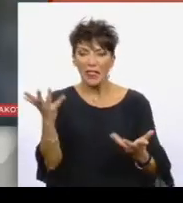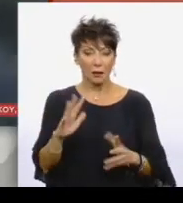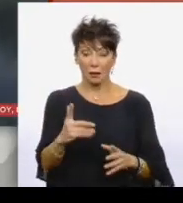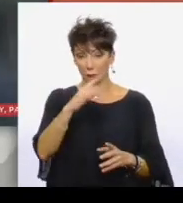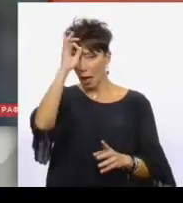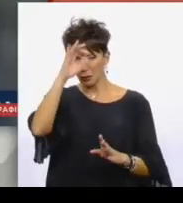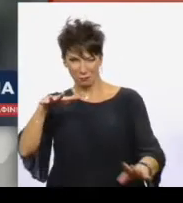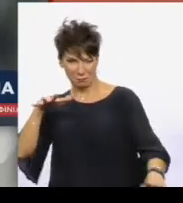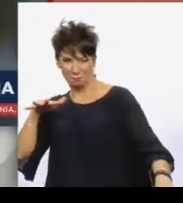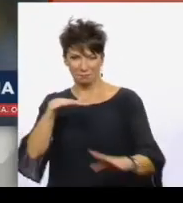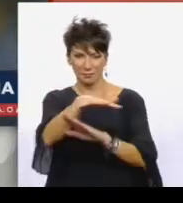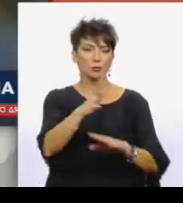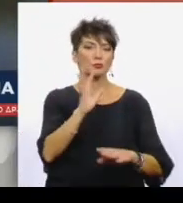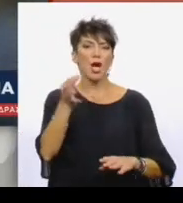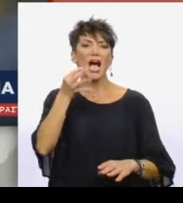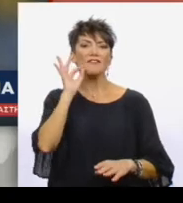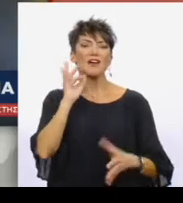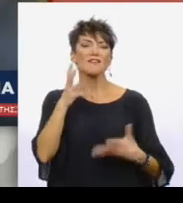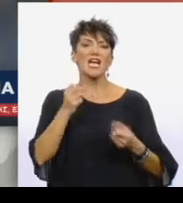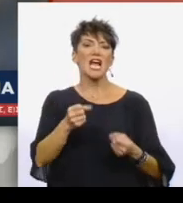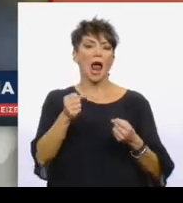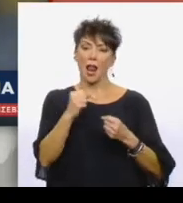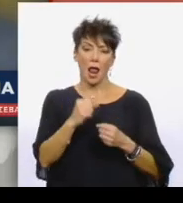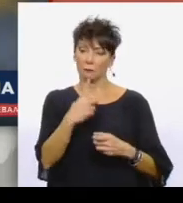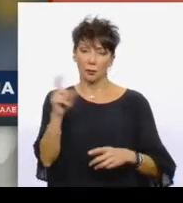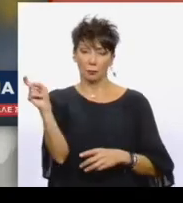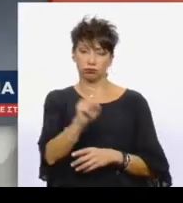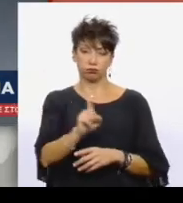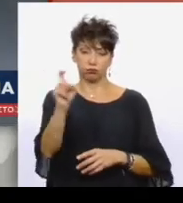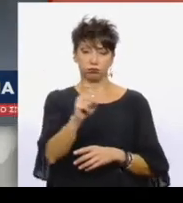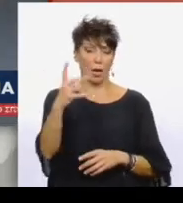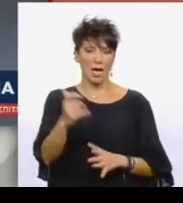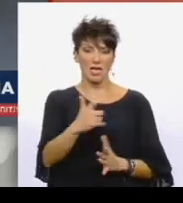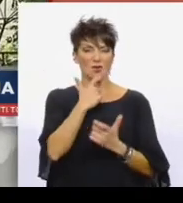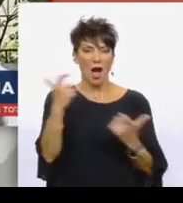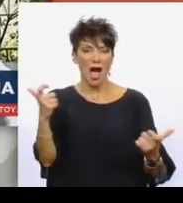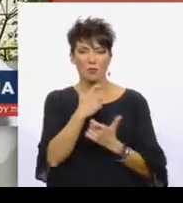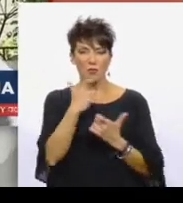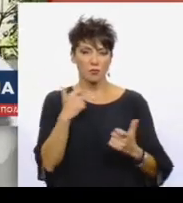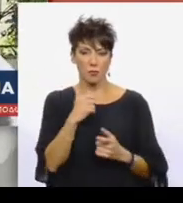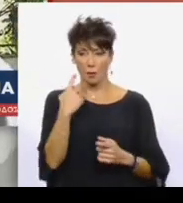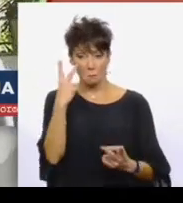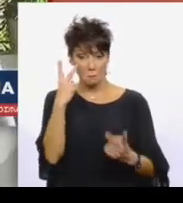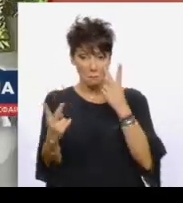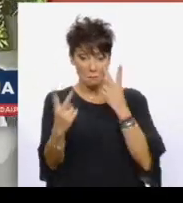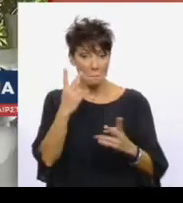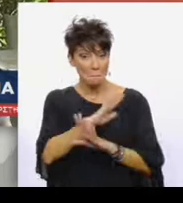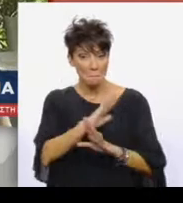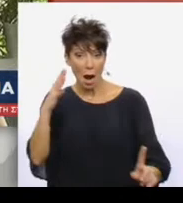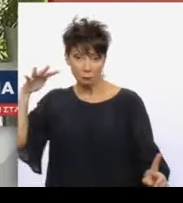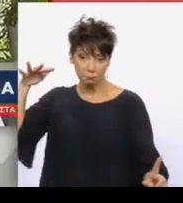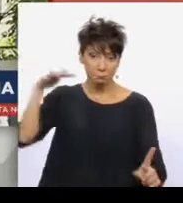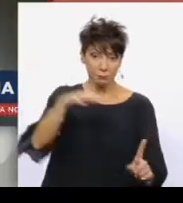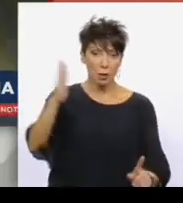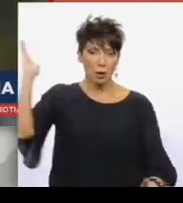Αστυνομικοί αποφθούν άτομα έξω από καφετέρια στο Γαλάτσι και κάνουν χρήση χημικών. Είδα όλη την αστυνομία να βαράει τον